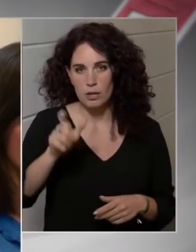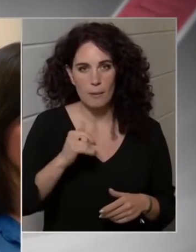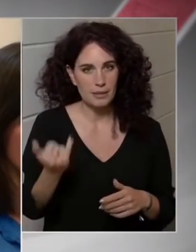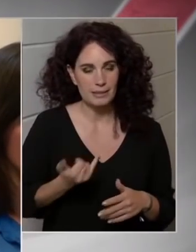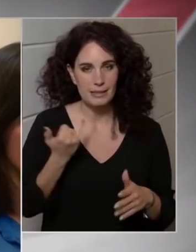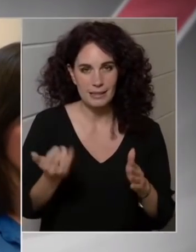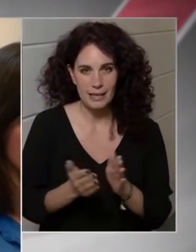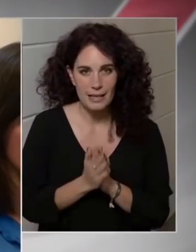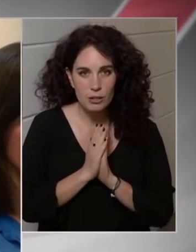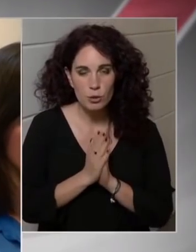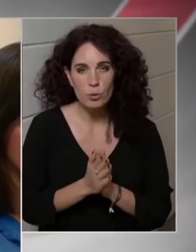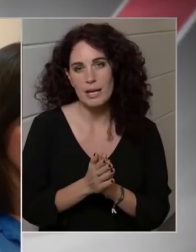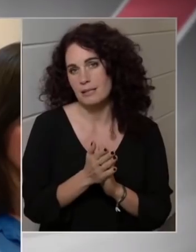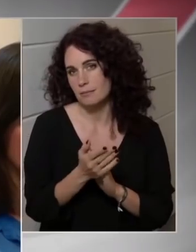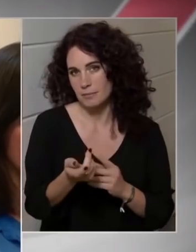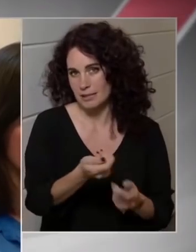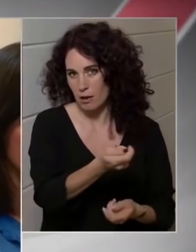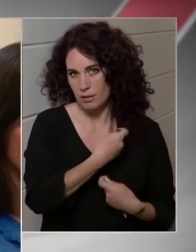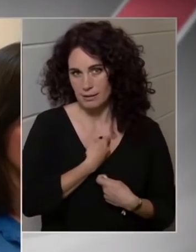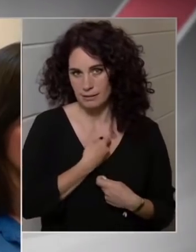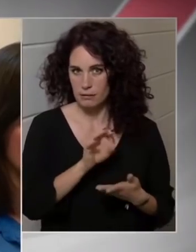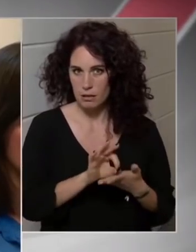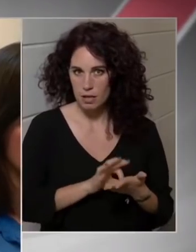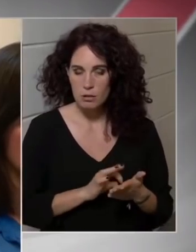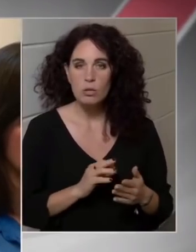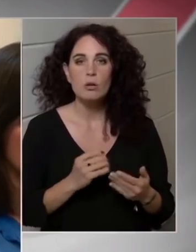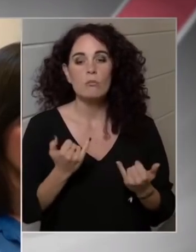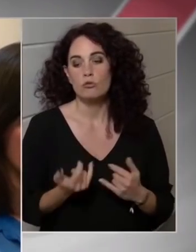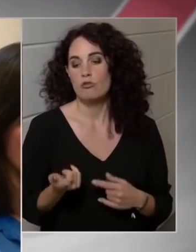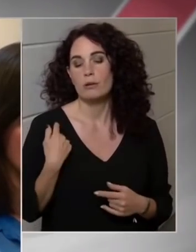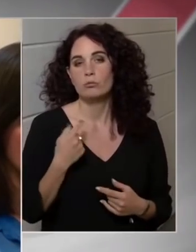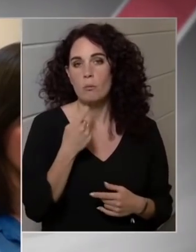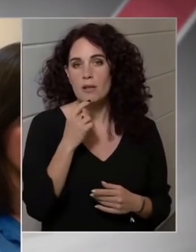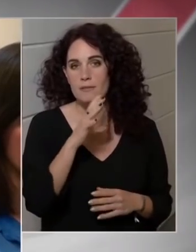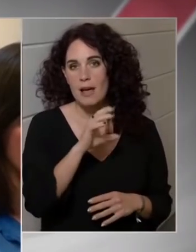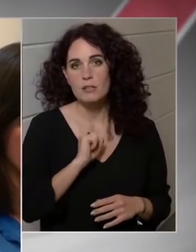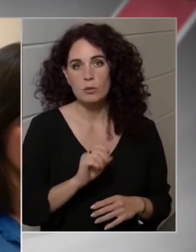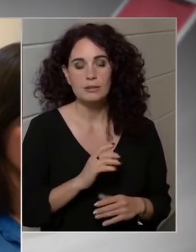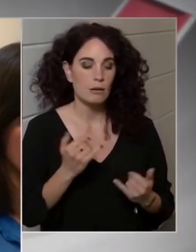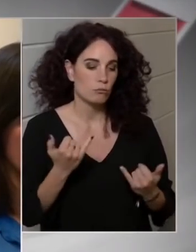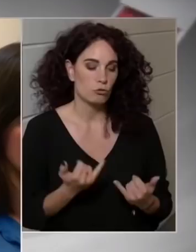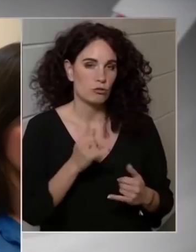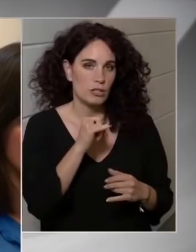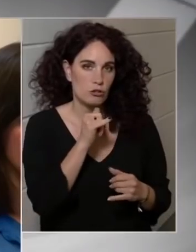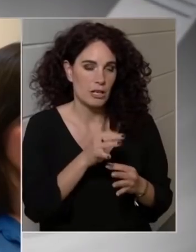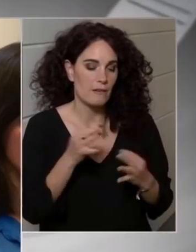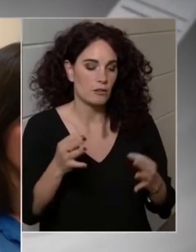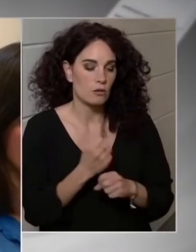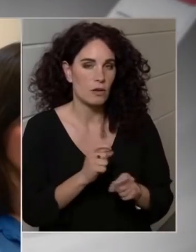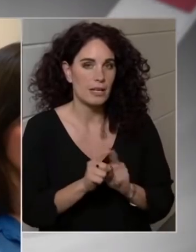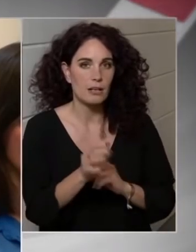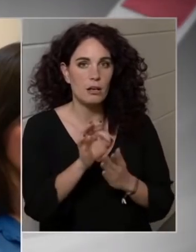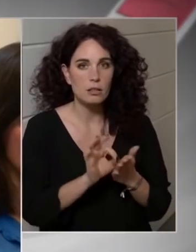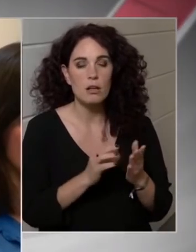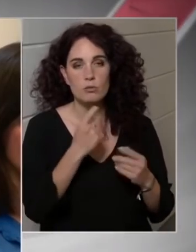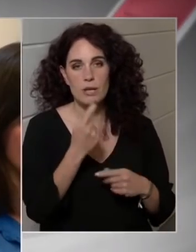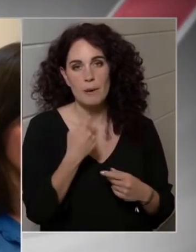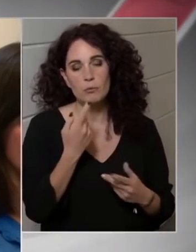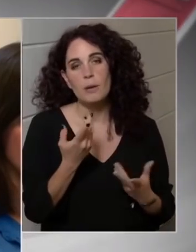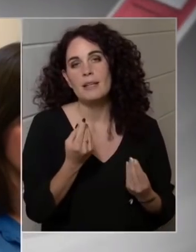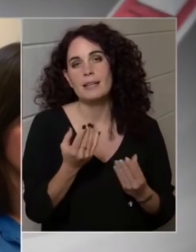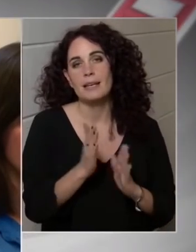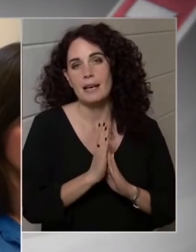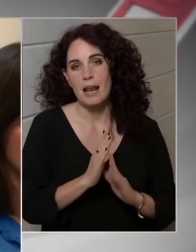megadott adat volt. Most azt rászolták legutóbb, hogy nem tartanak ilyen adatot nyilván, azt tudják megmondani, hogy mennyi kérelem érkezett.